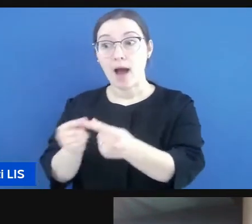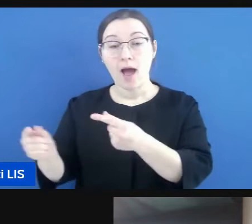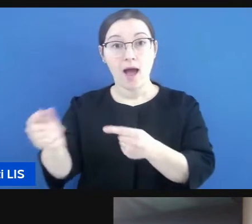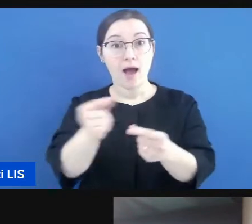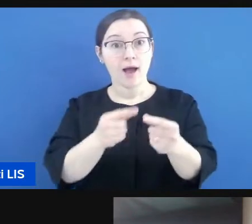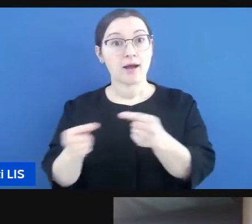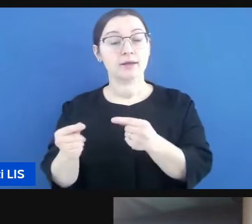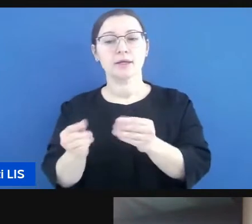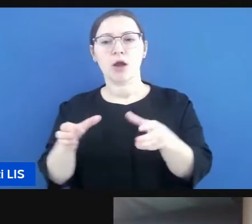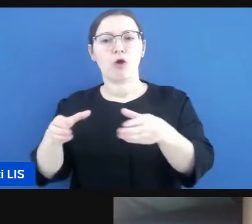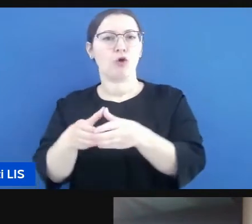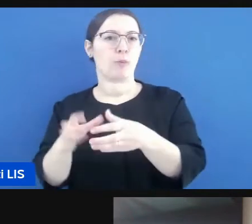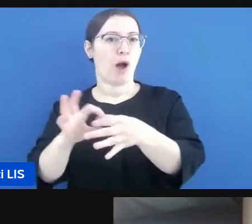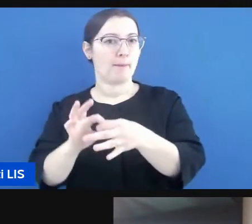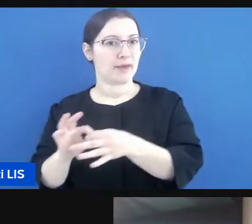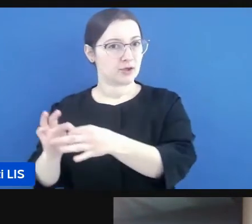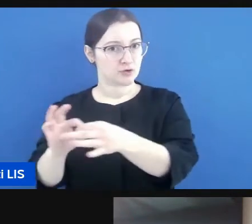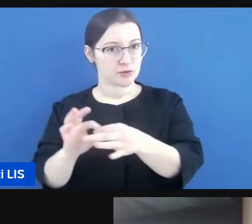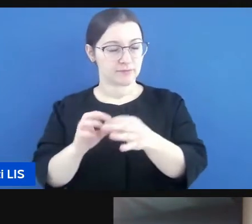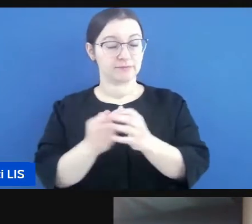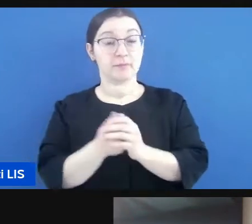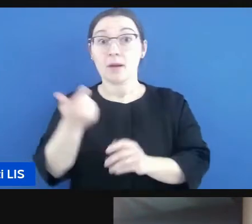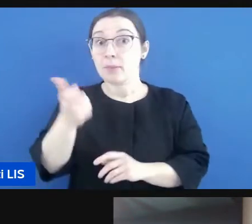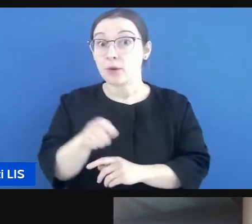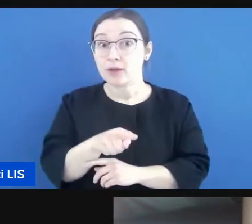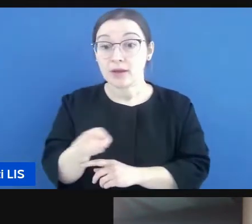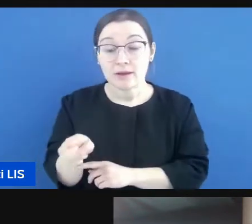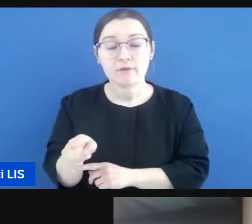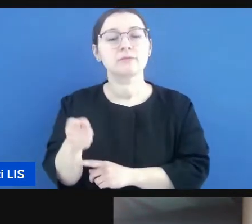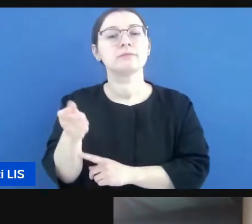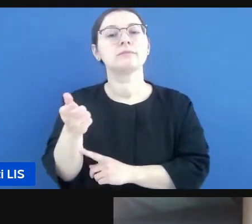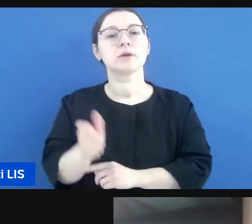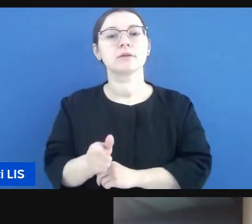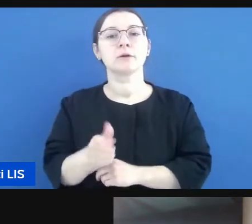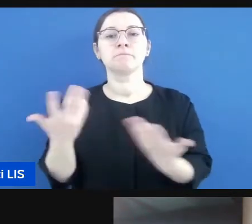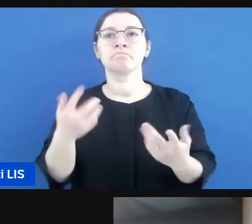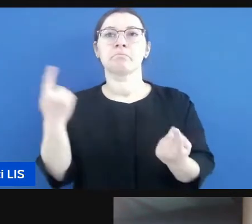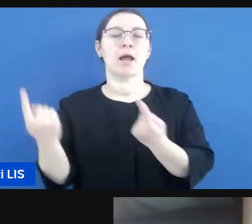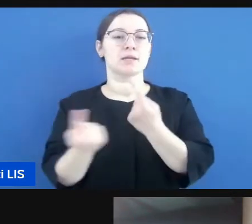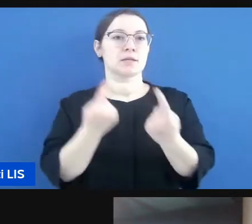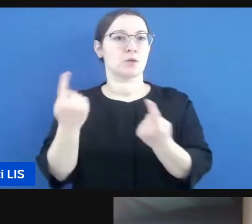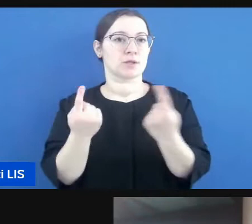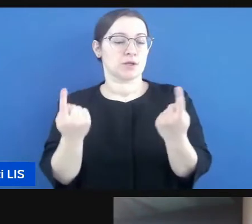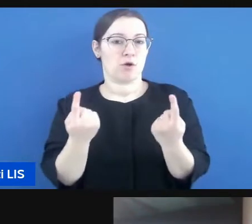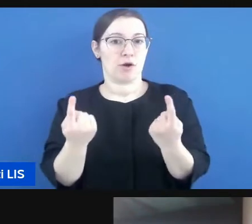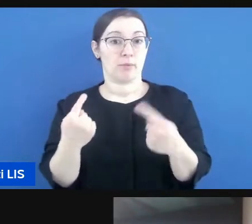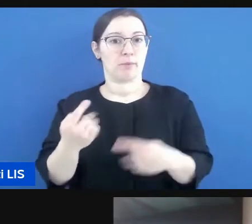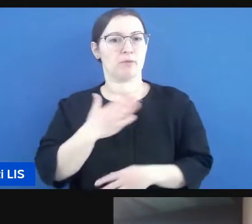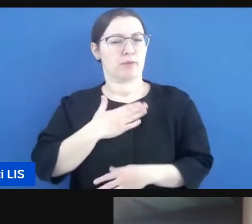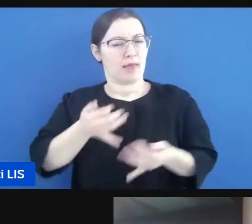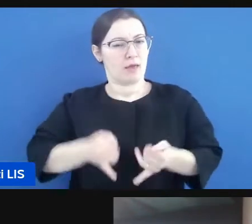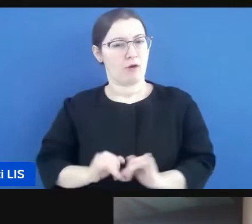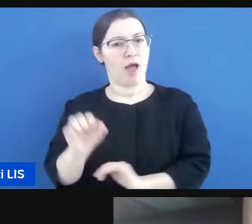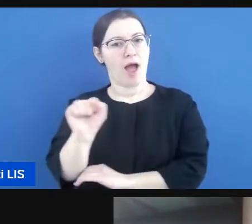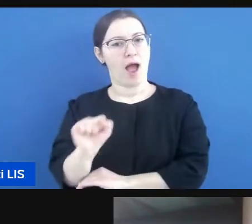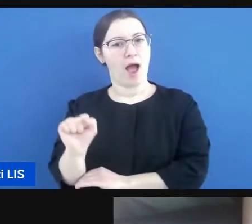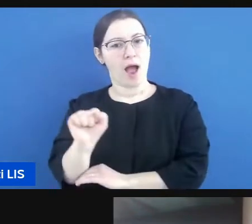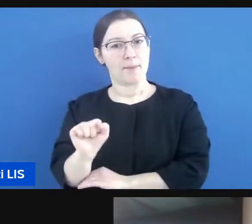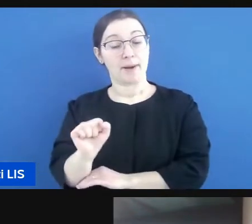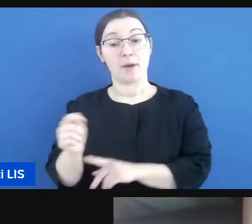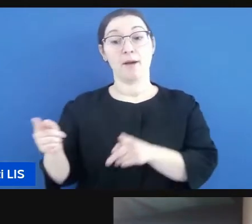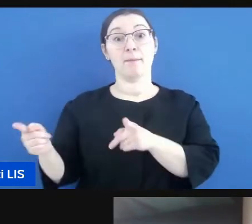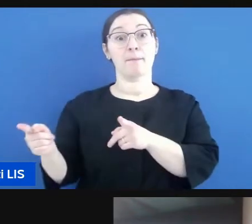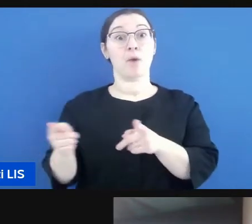gruppi amicali questo perché perché nel caso particolare appunto di Abram io in questa fase